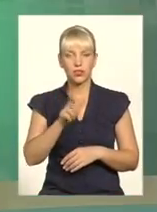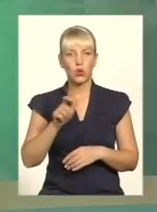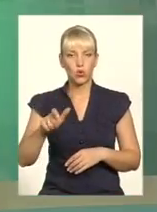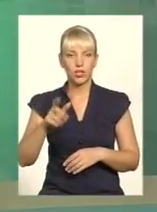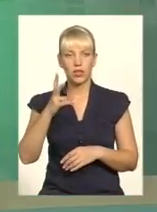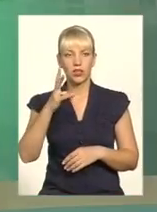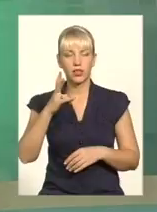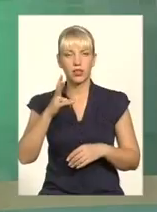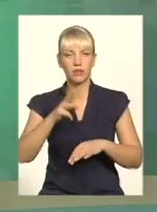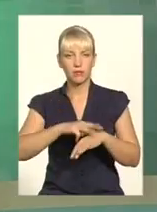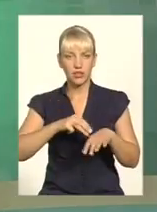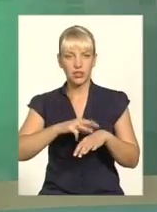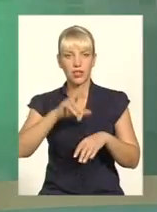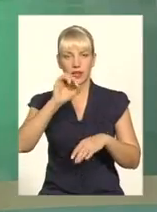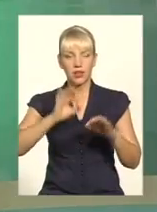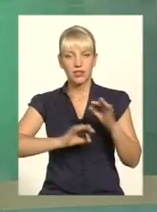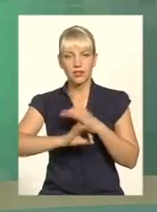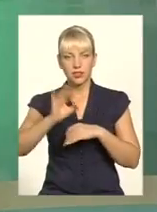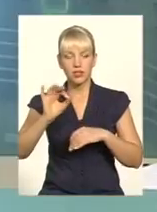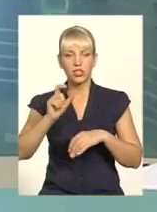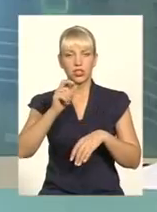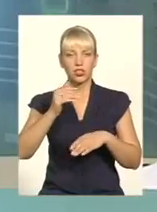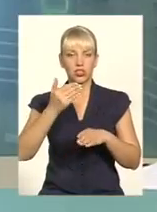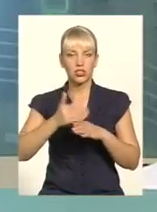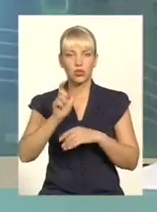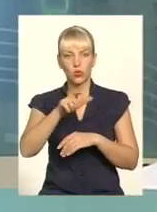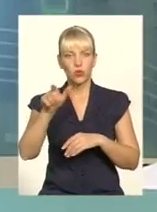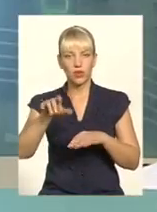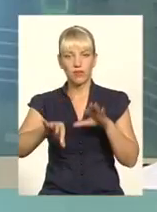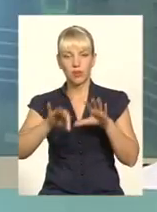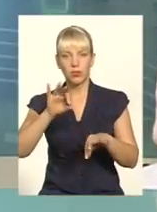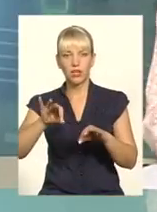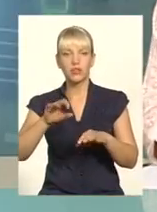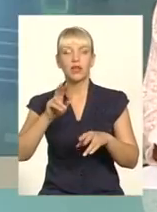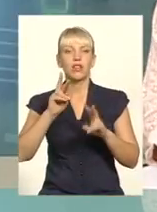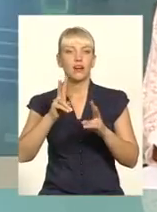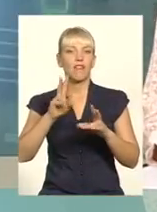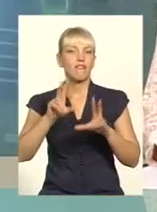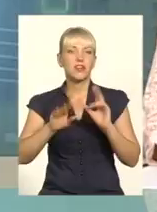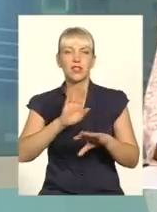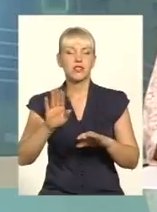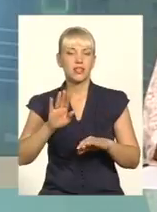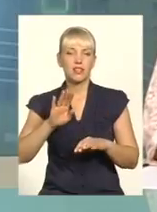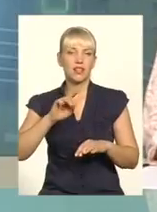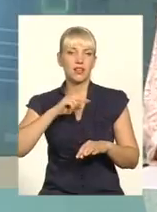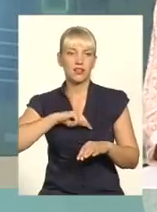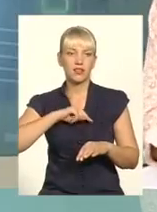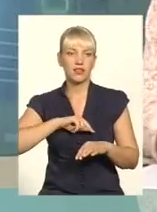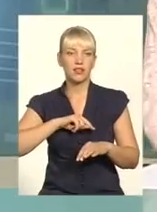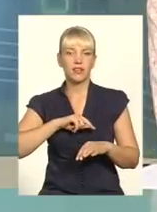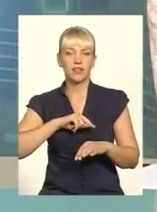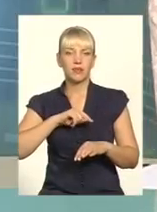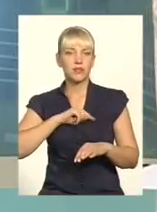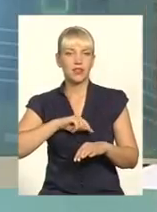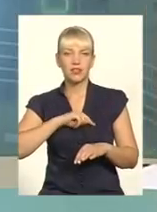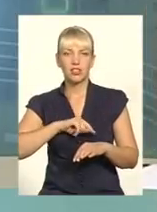Схід, частина з них відсіюється як психічно нестабільні? Чи вже якщо людина потрапила в такі органи, то вона вже